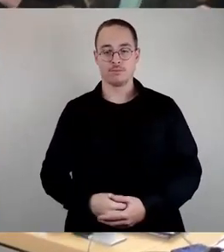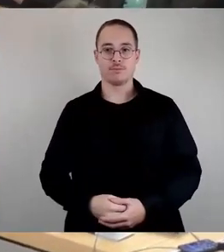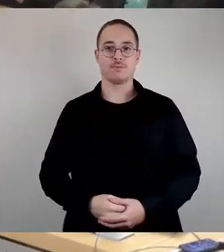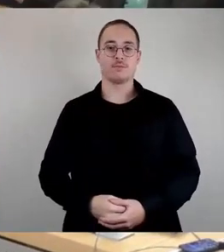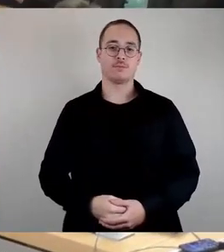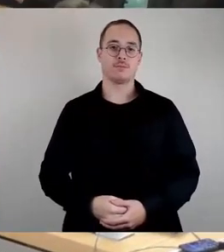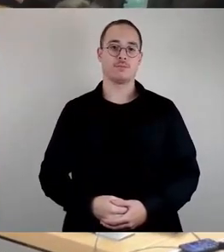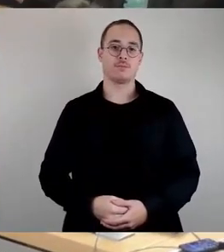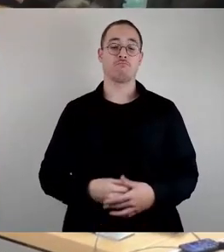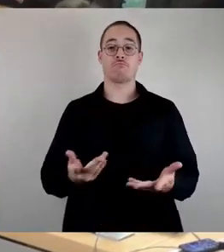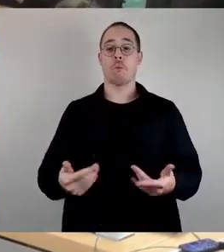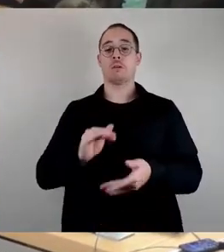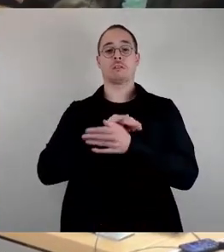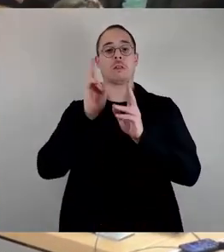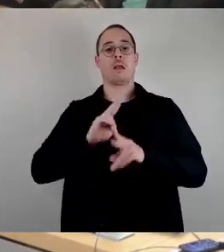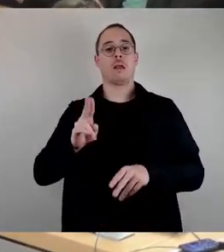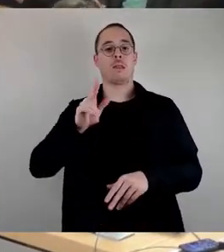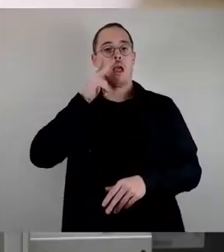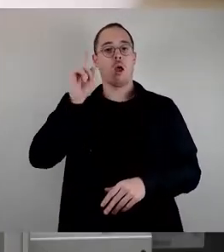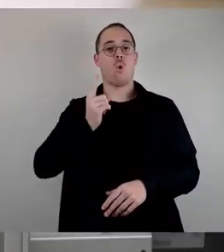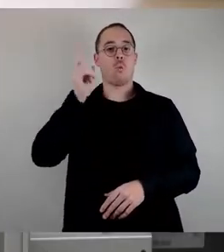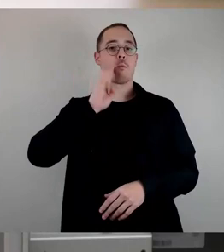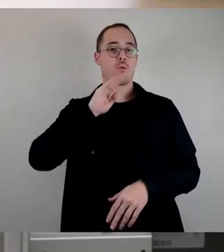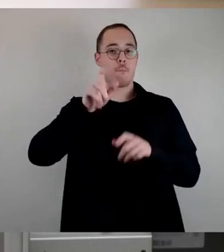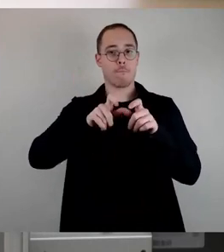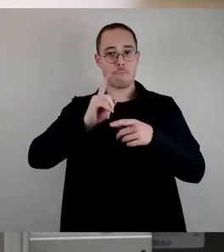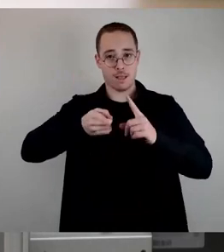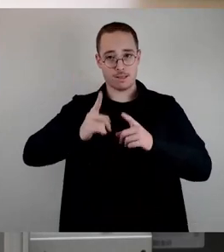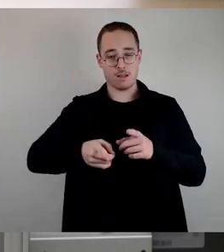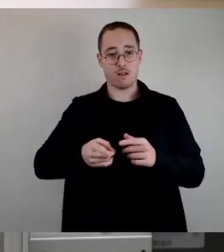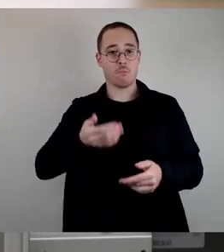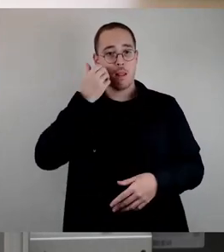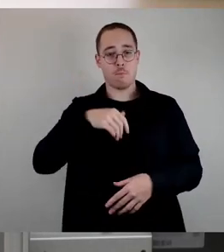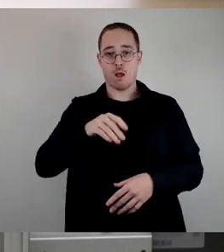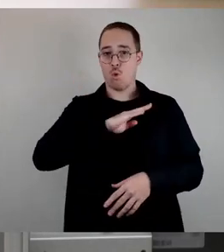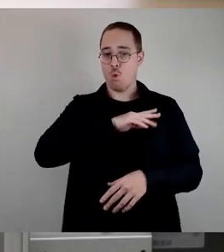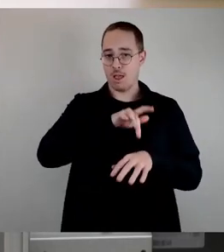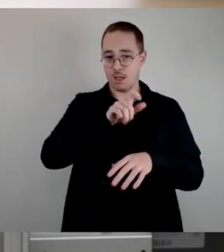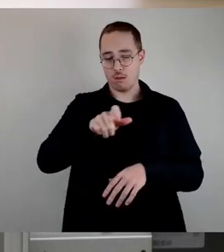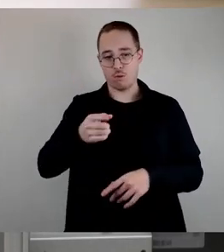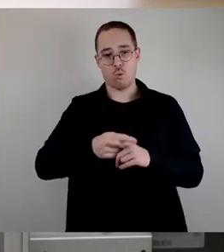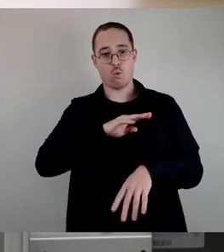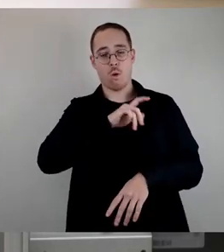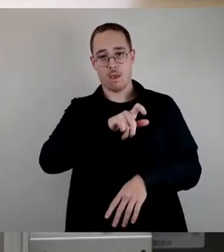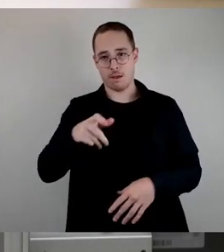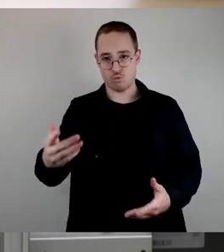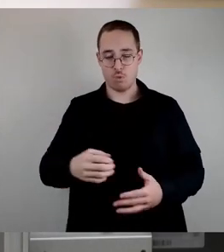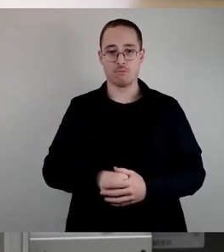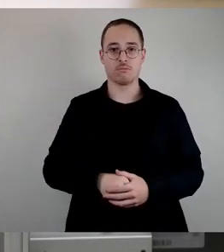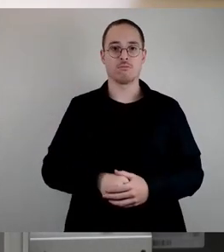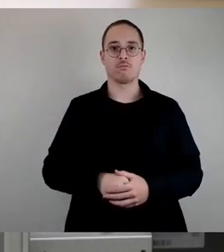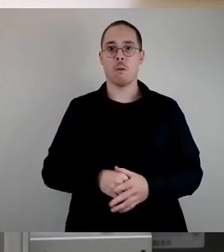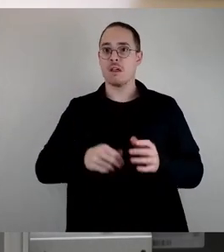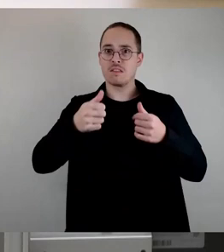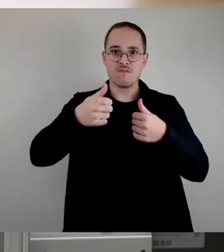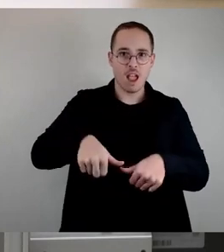Sehr geehrter Herr Oberbürgermeister, liebe Kolleginnen und Kollegen, nicht Zwänge und Verbote, sondern ermöglichen, dann stimmen